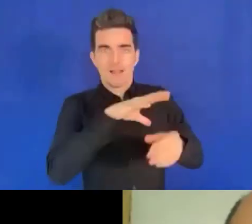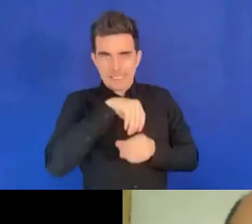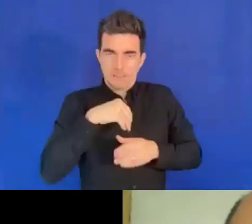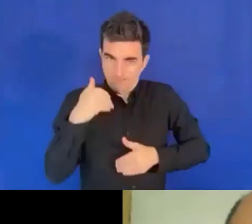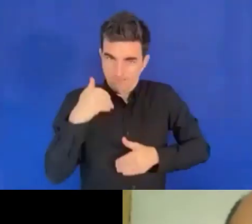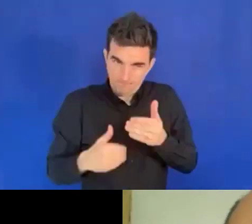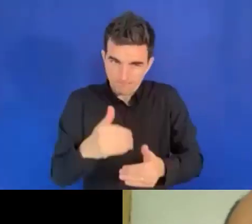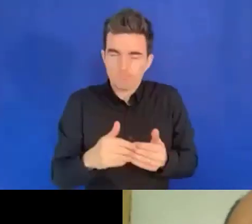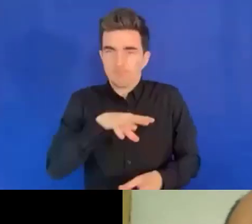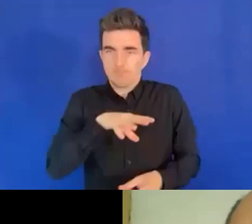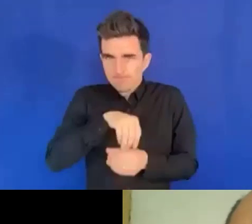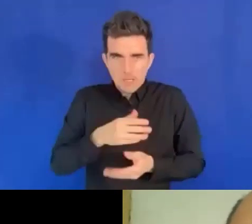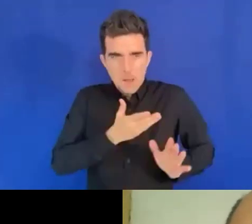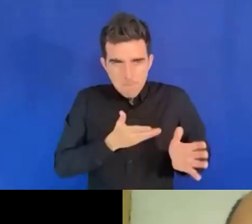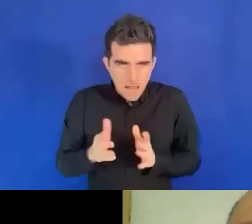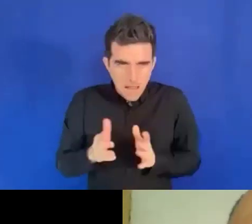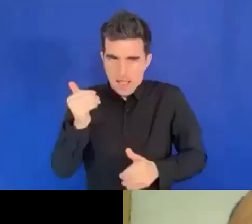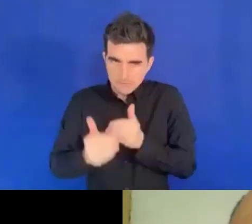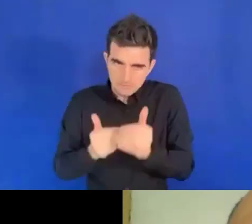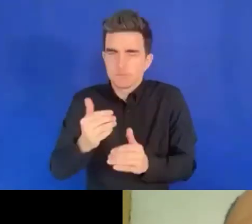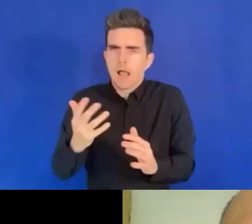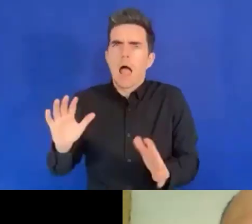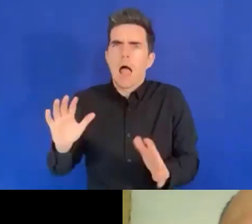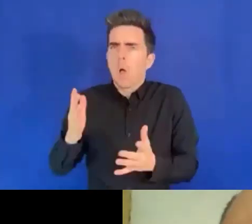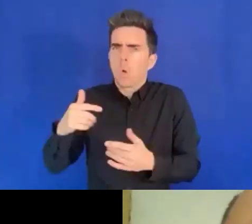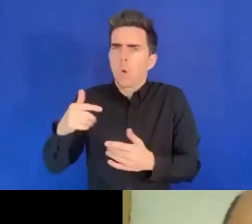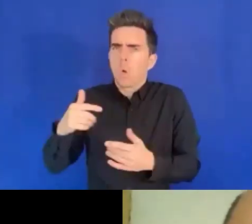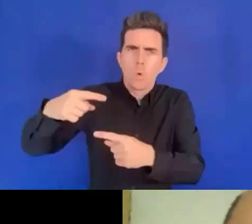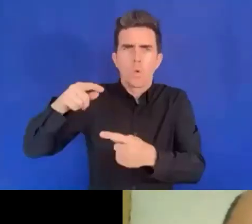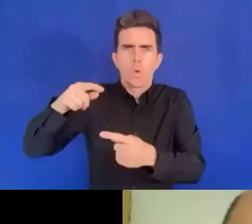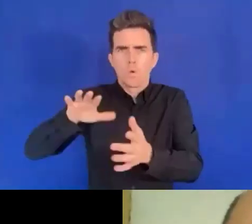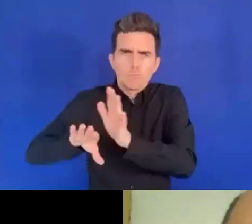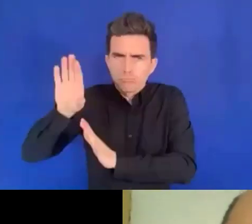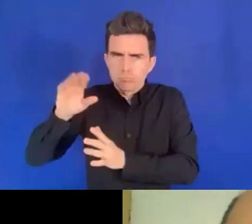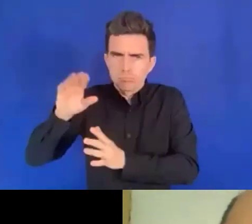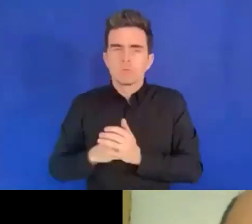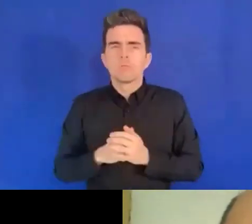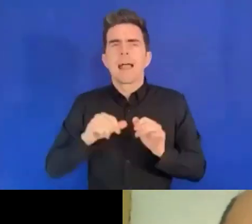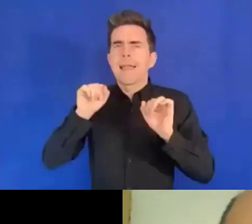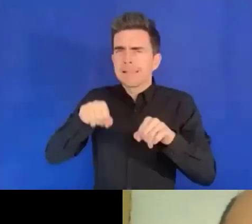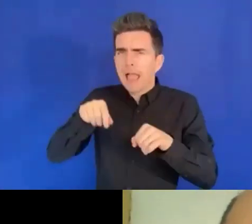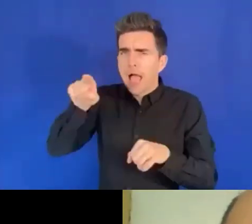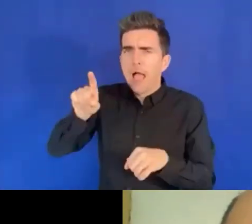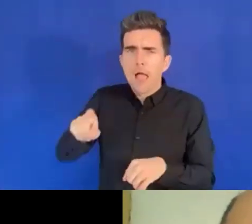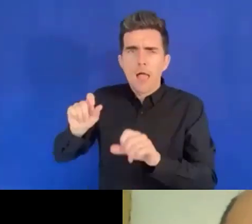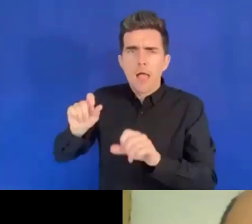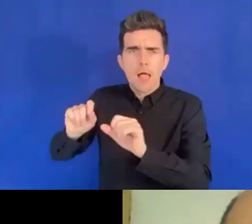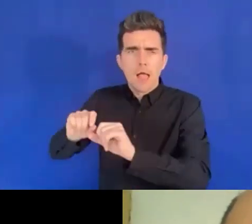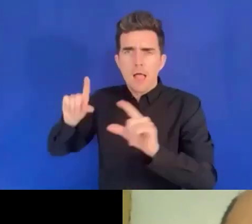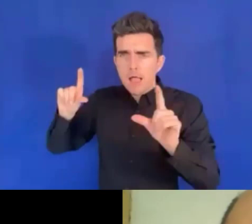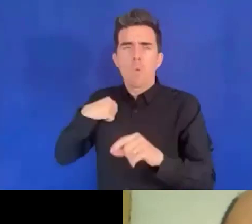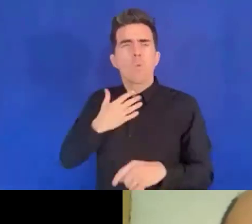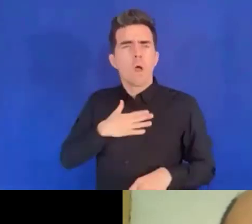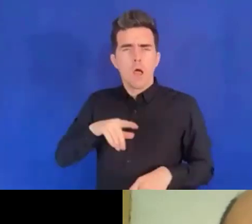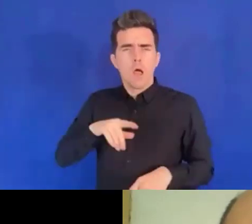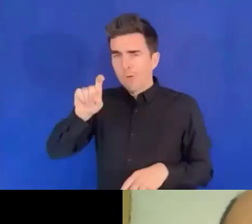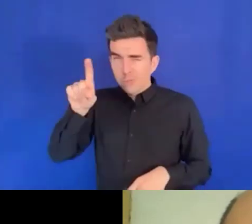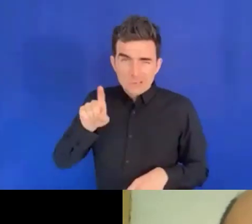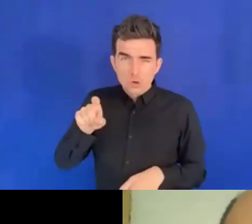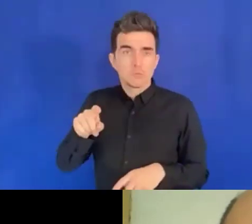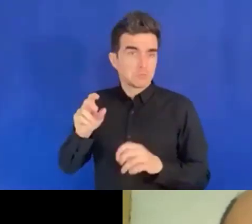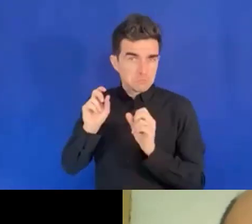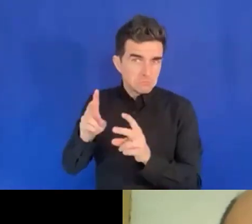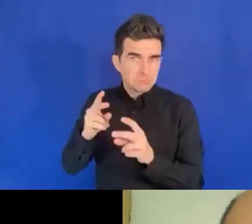une question que j'aimerais vous poser, qui est posée par un participant en œuvre. Et quelqu'un voudrait